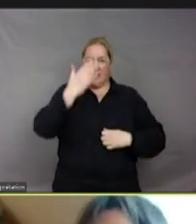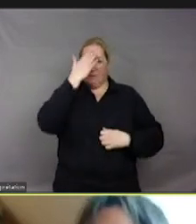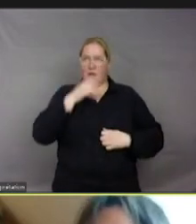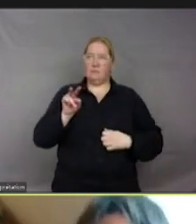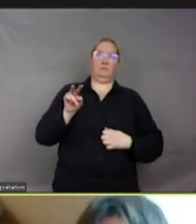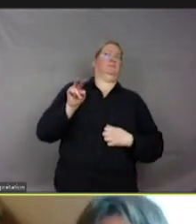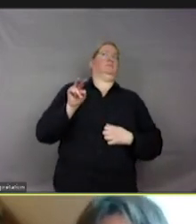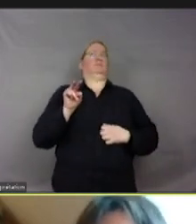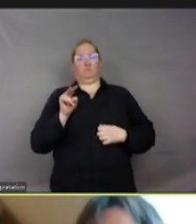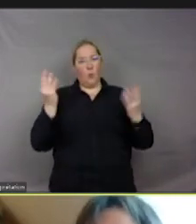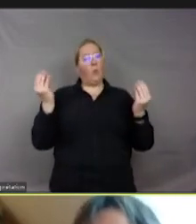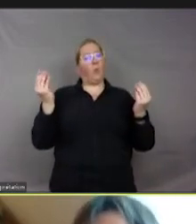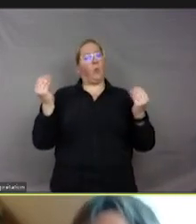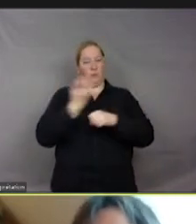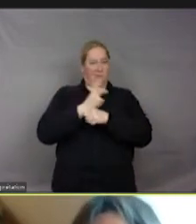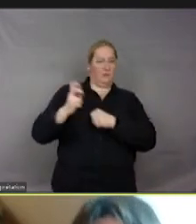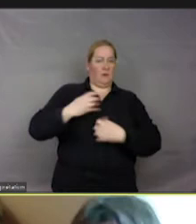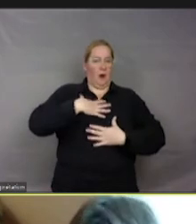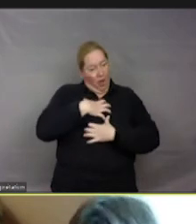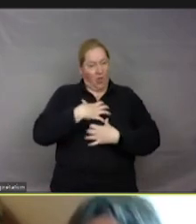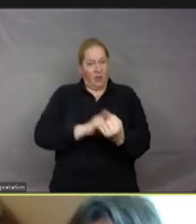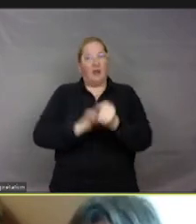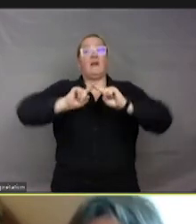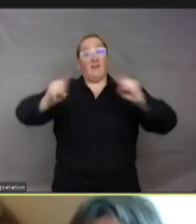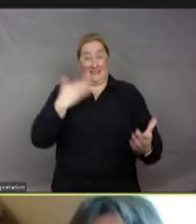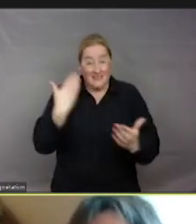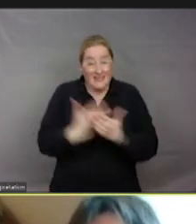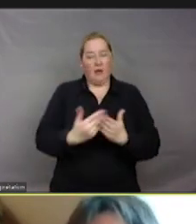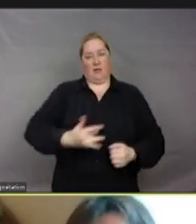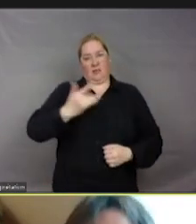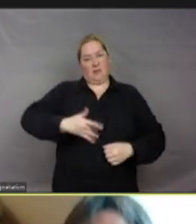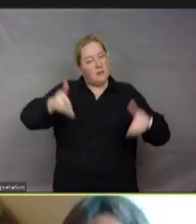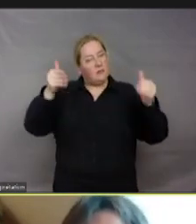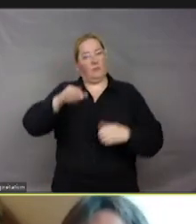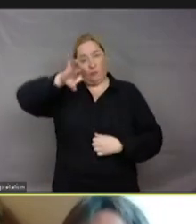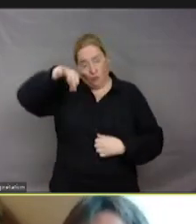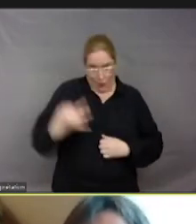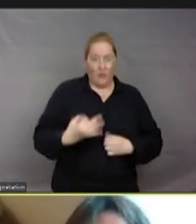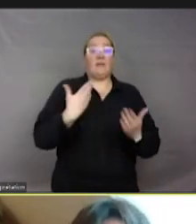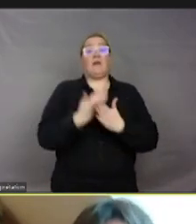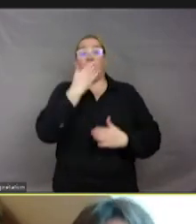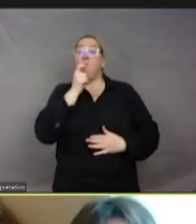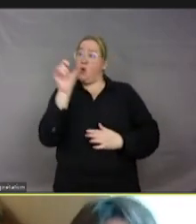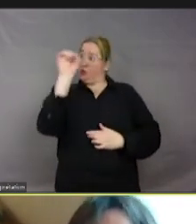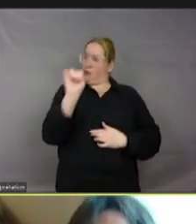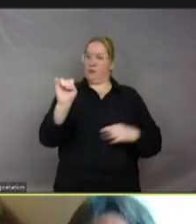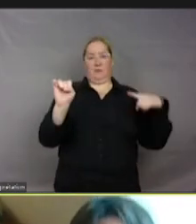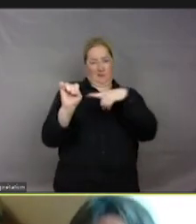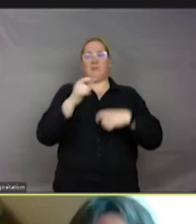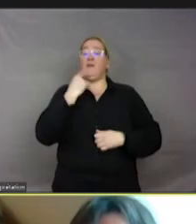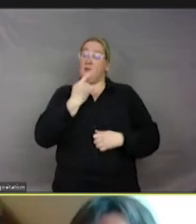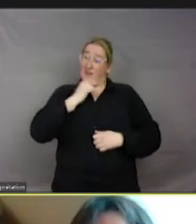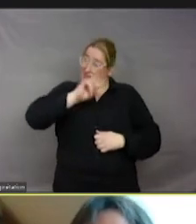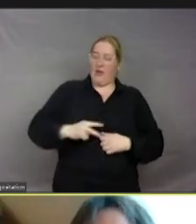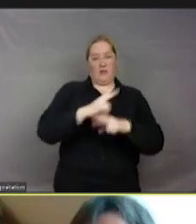sont en situation de danger, d'angoisse. Et c'est ça qui est très intéressant, justement, avec le mot sentience, c'est que l'on définit